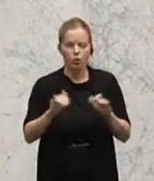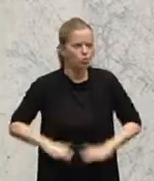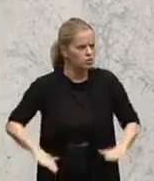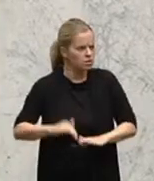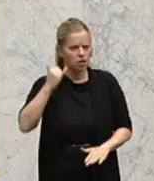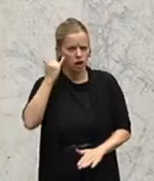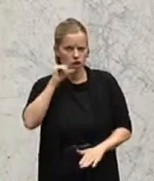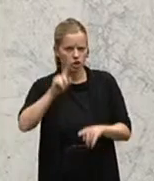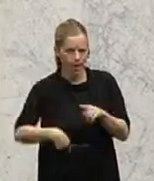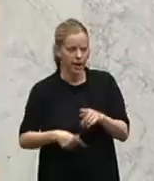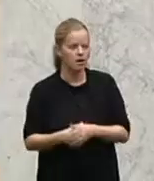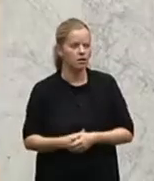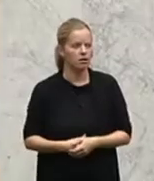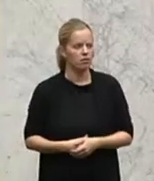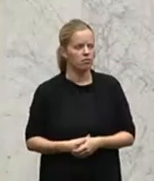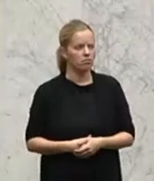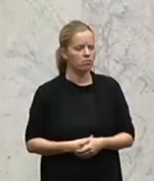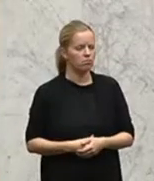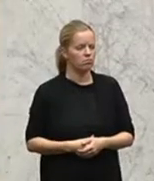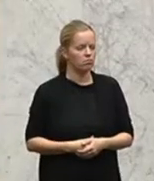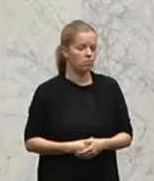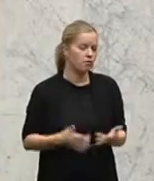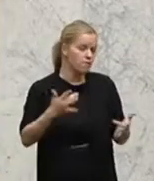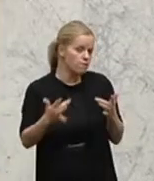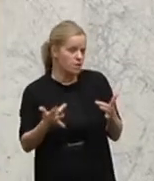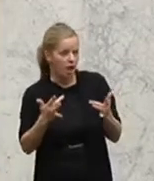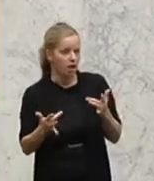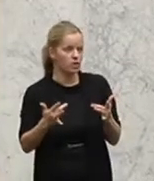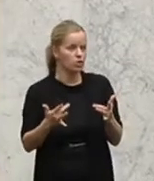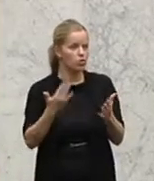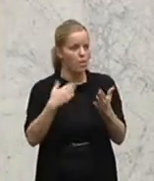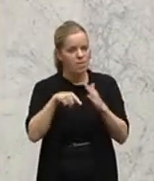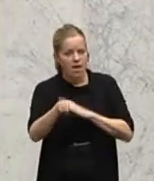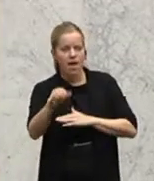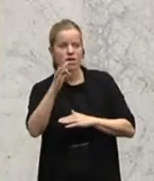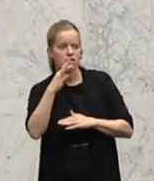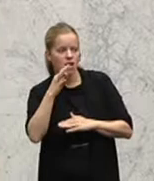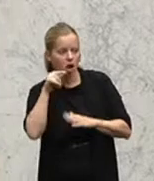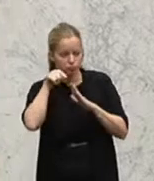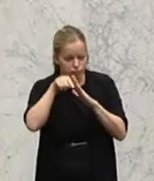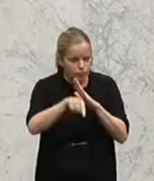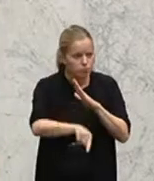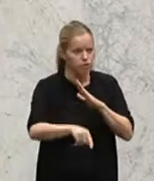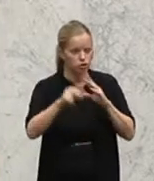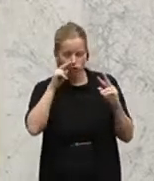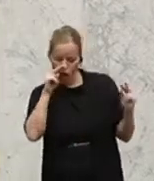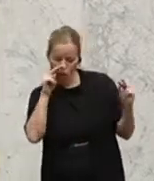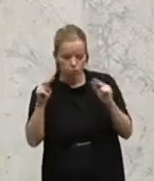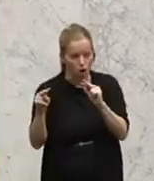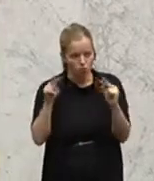ja nicht schlecht und vielleicht verfolgen wir sie in differenzierterer oder angemessener Weise auch noch weiter.